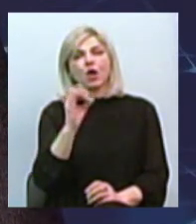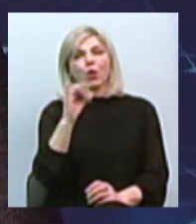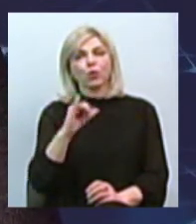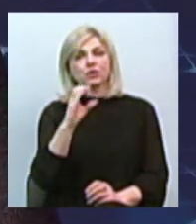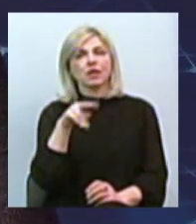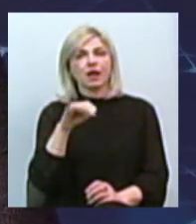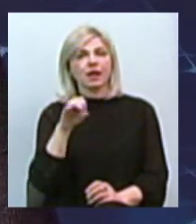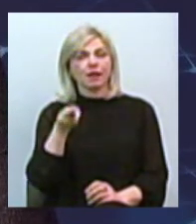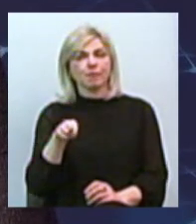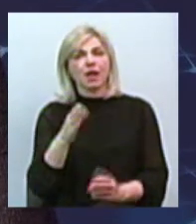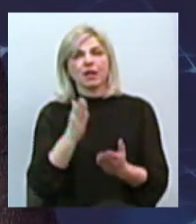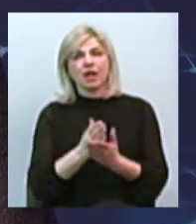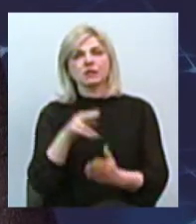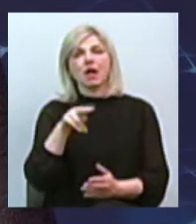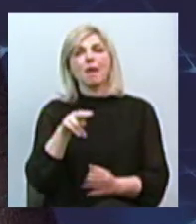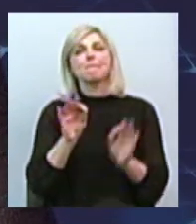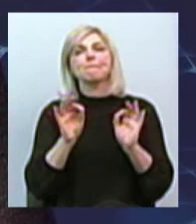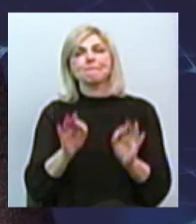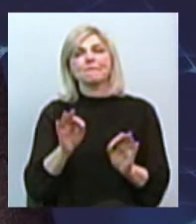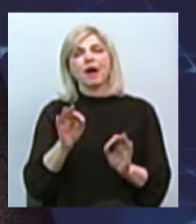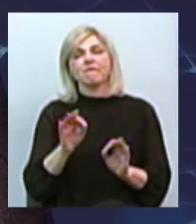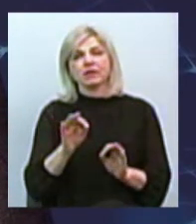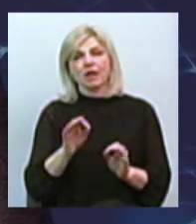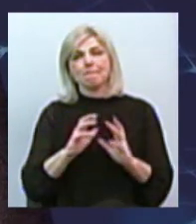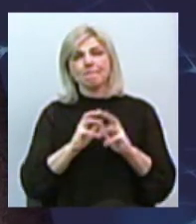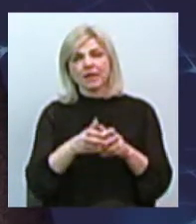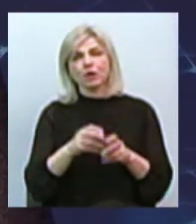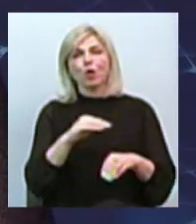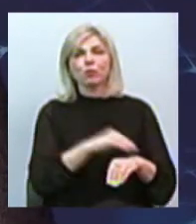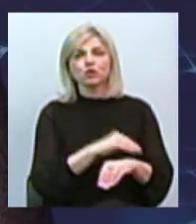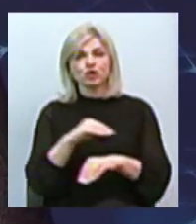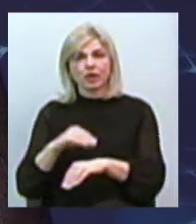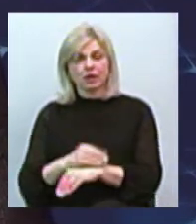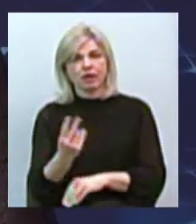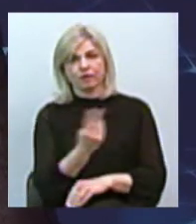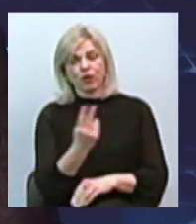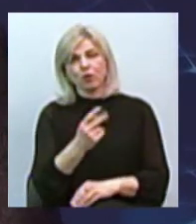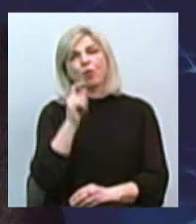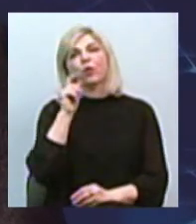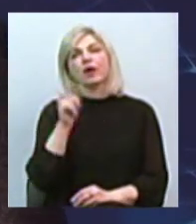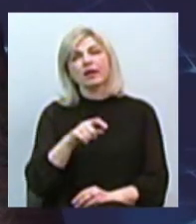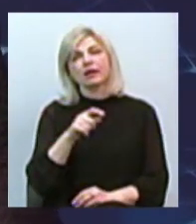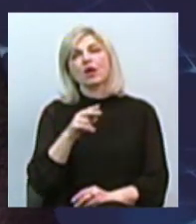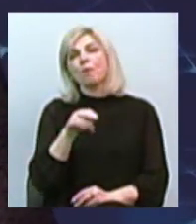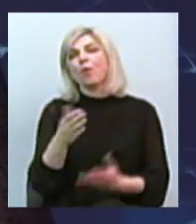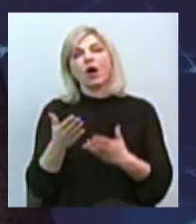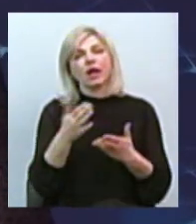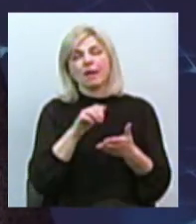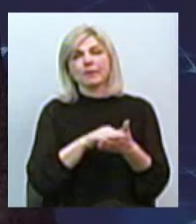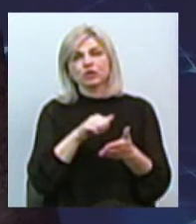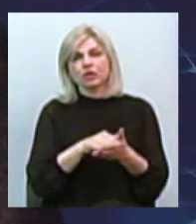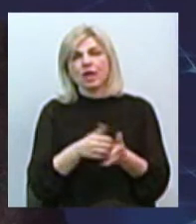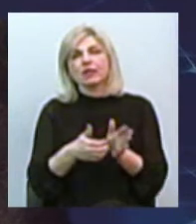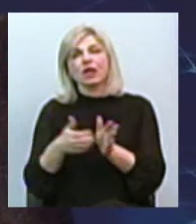праведник міра, муж і жена праведниця України. По яким-то причинам недостаточно було свидетельських